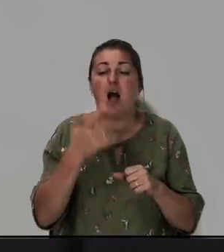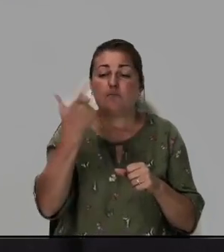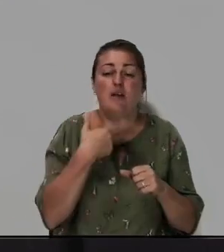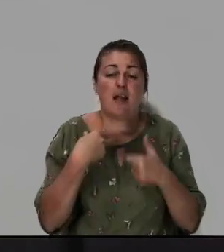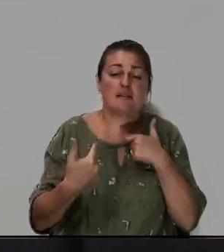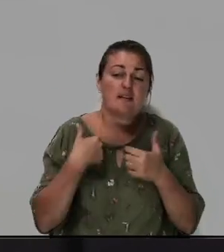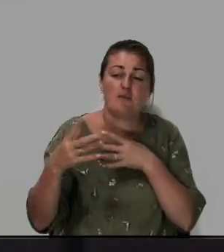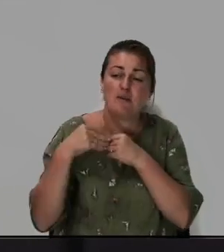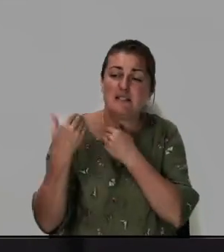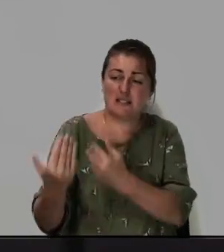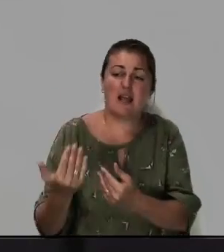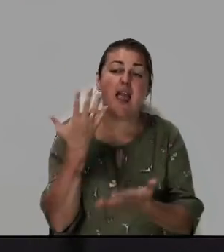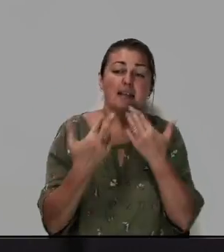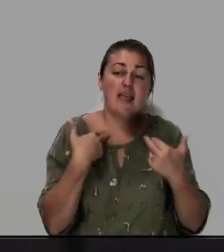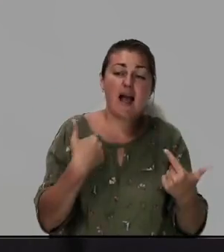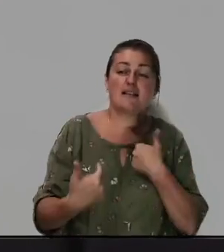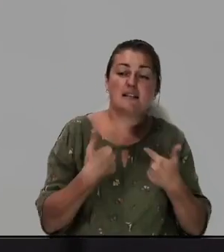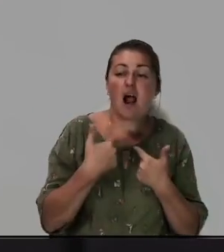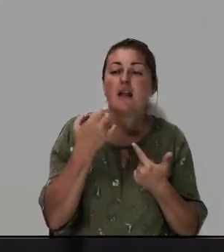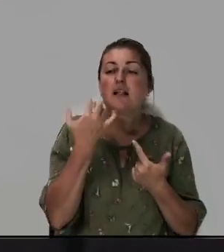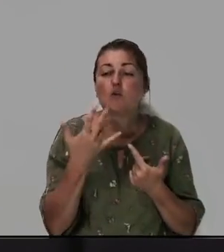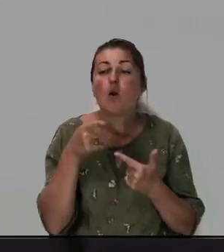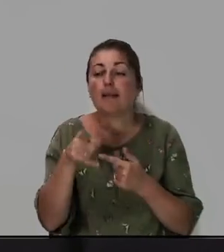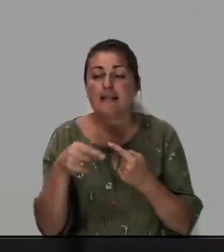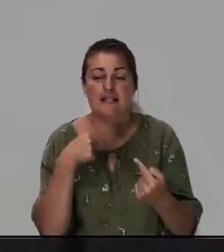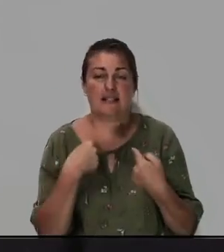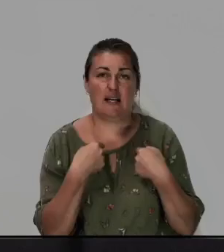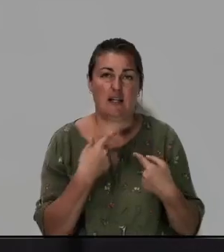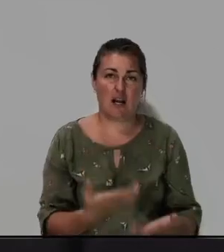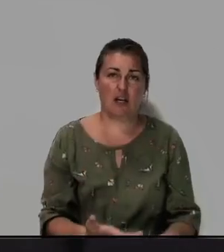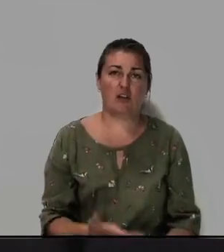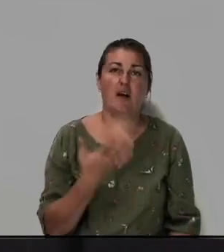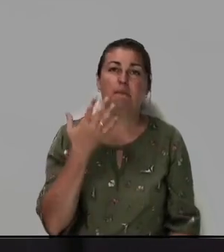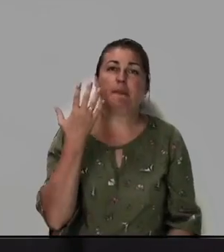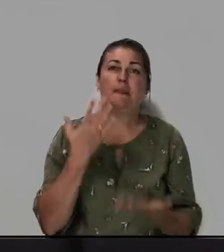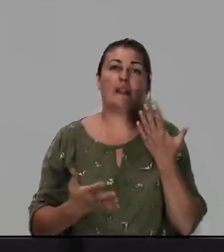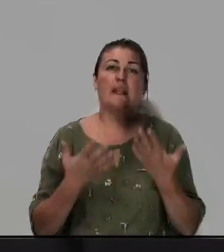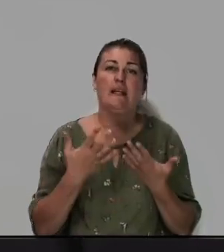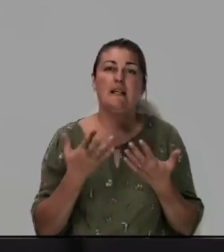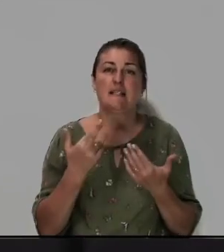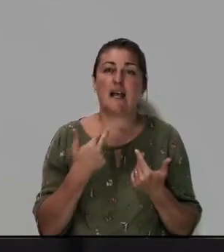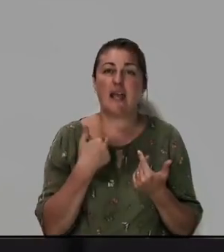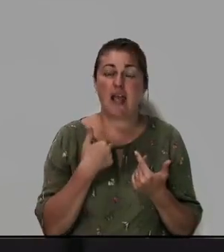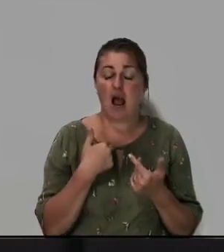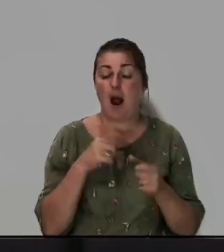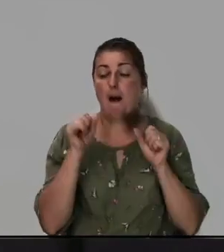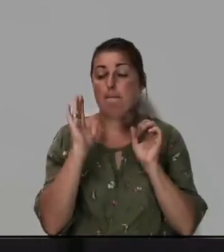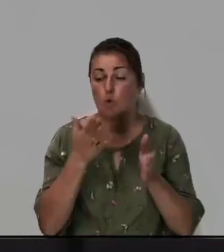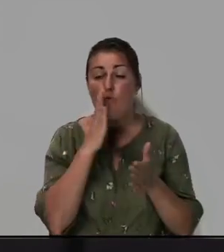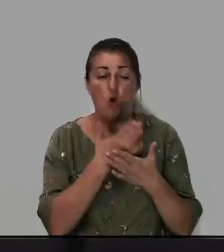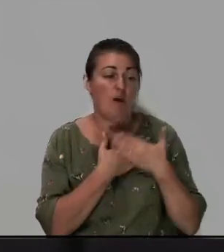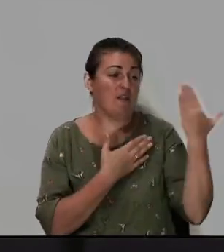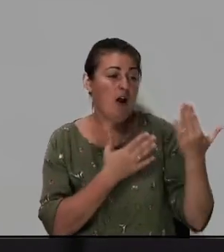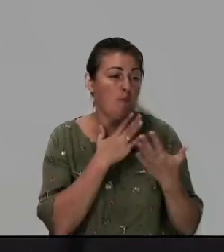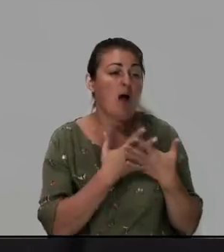Если я сострадаю, то насколько Ты сострадаешь. И если я могу любить Твоей любовью,